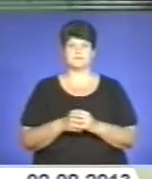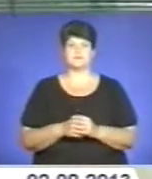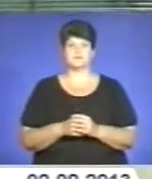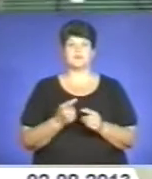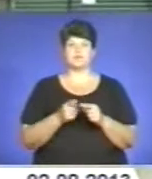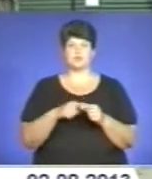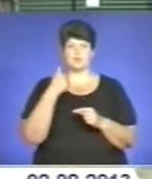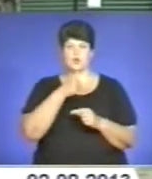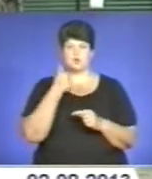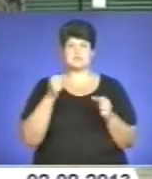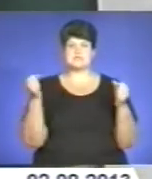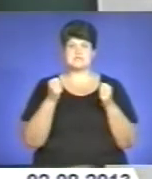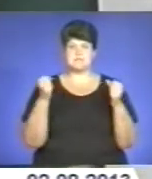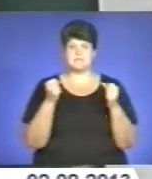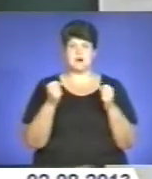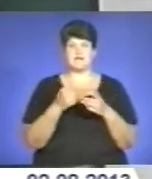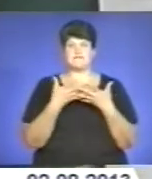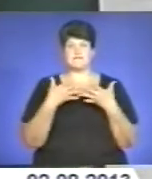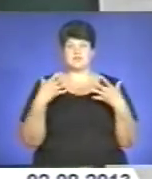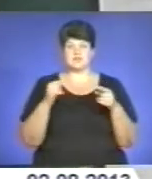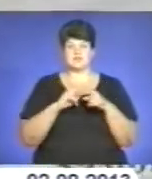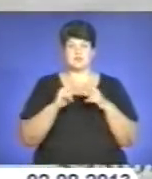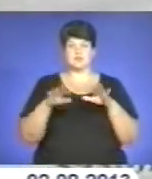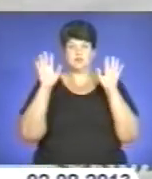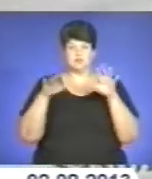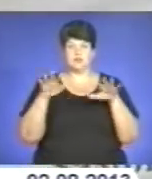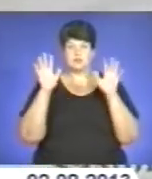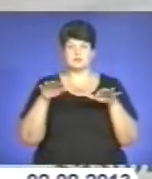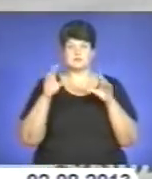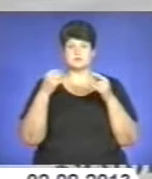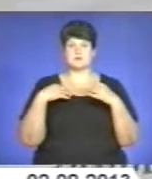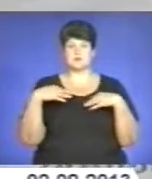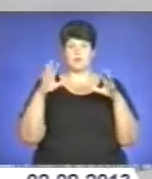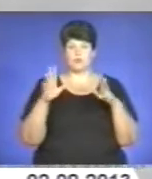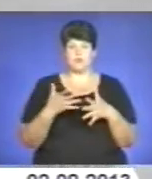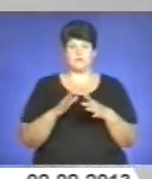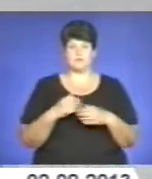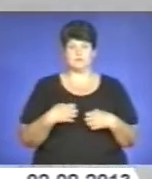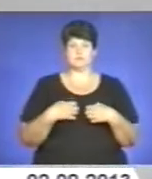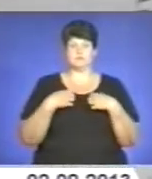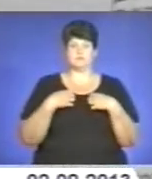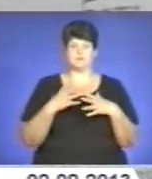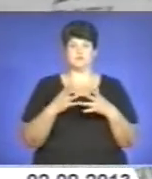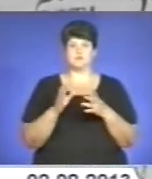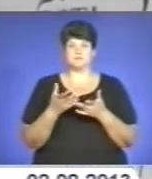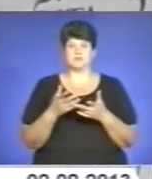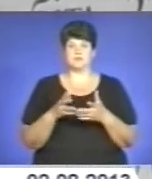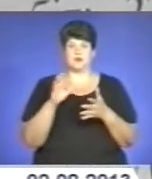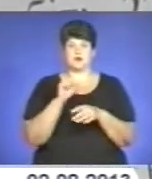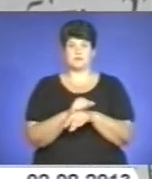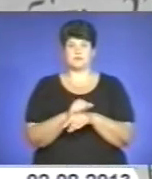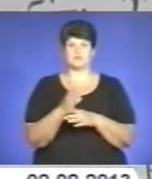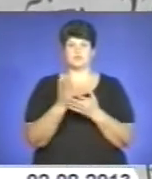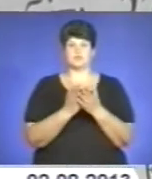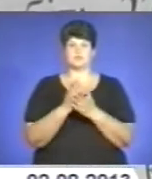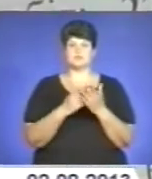Цьогорічна зима та нетипова весна із раптовими снігопадами, як завжди, заскочили знайнацько-комунальні служби столиці. Їм на допомогу, нагадав віце-прем'єр,